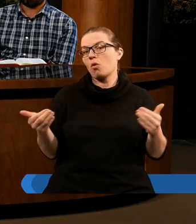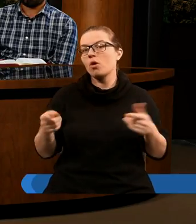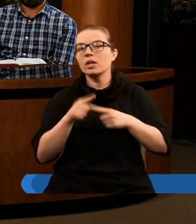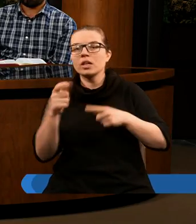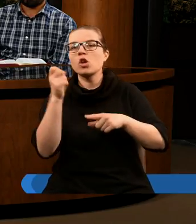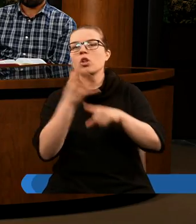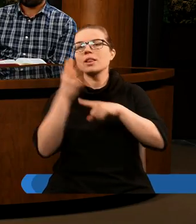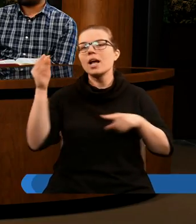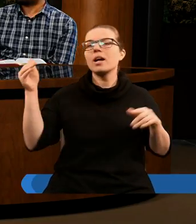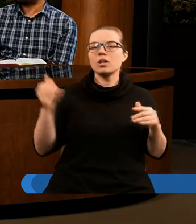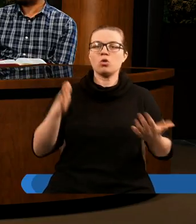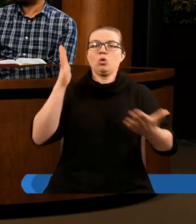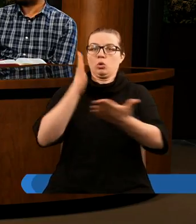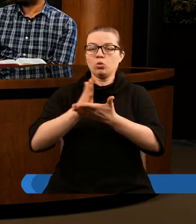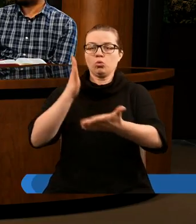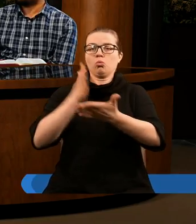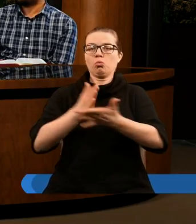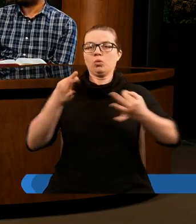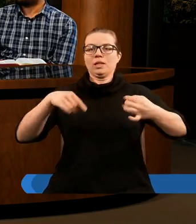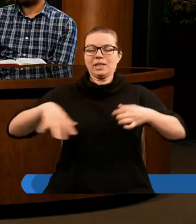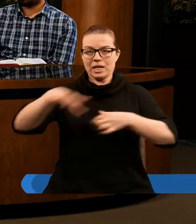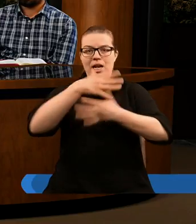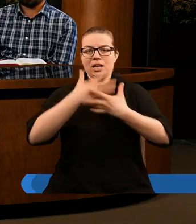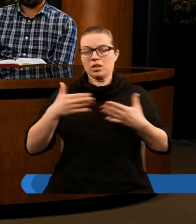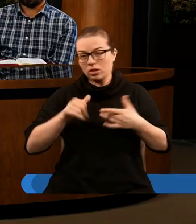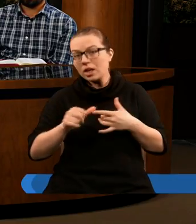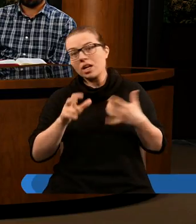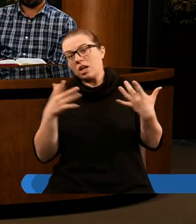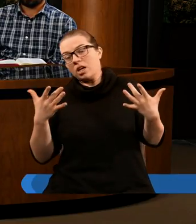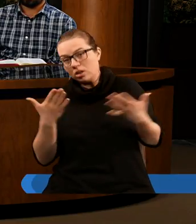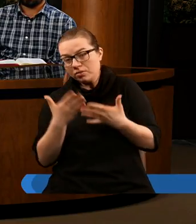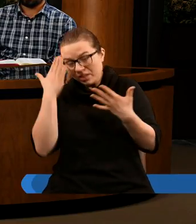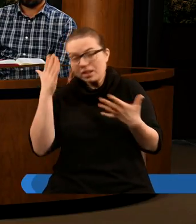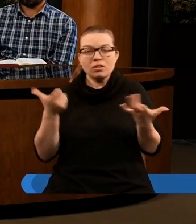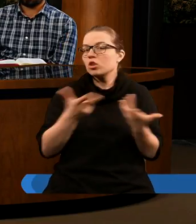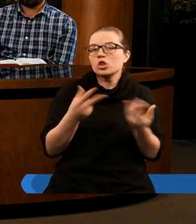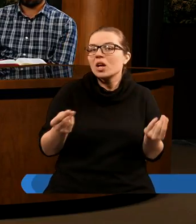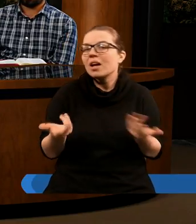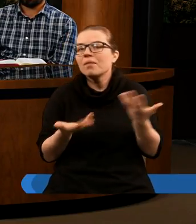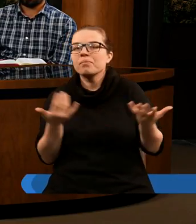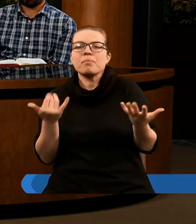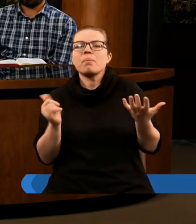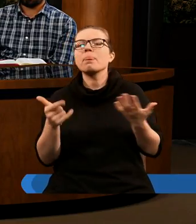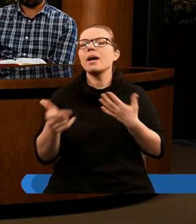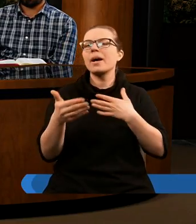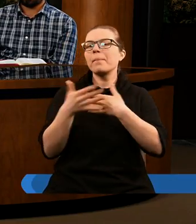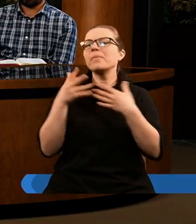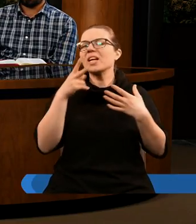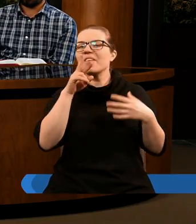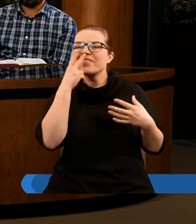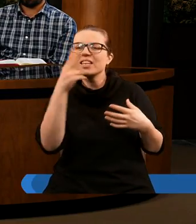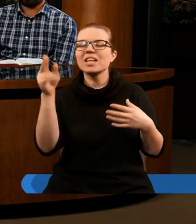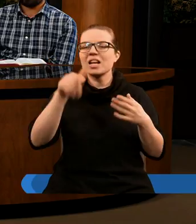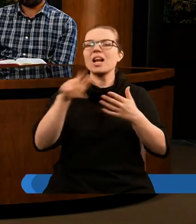te 144 tysiące już teraz na ziemi żyje, czy może jeszcze nie? Jak możemy na